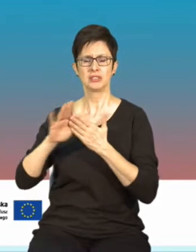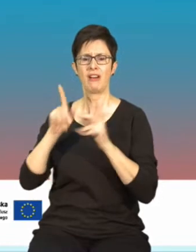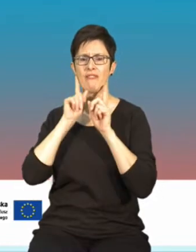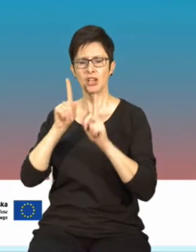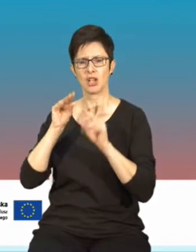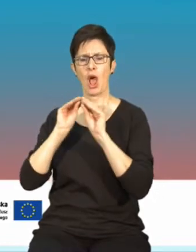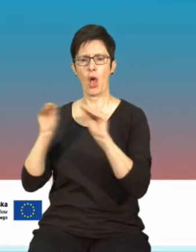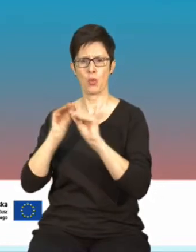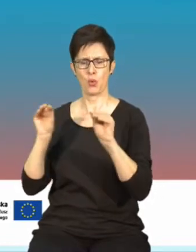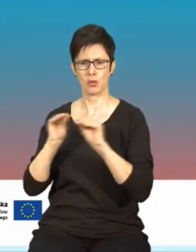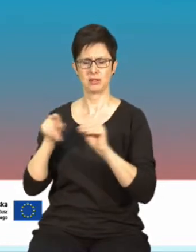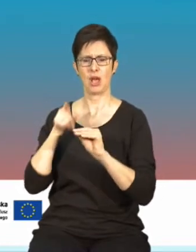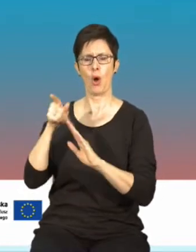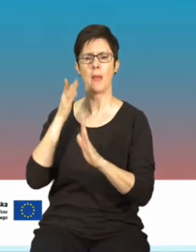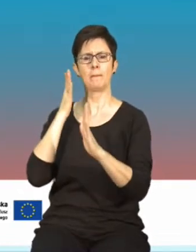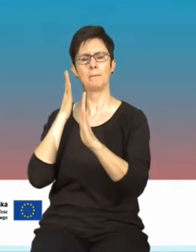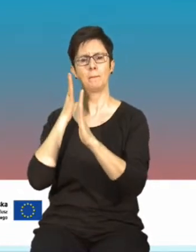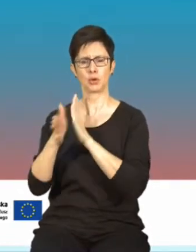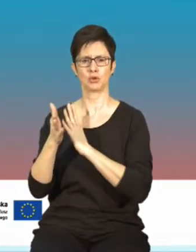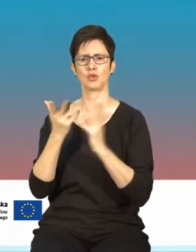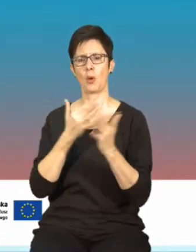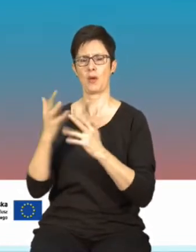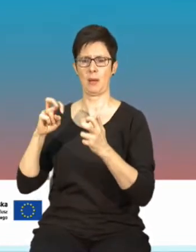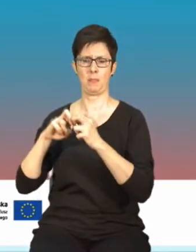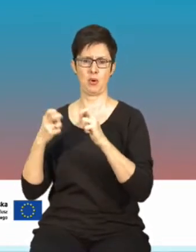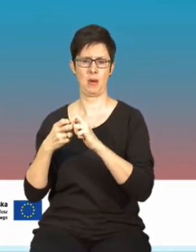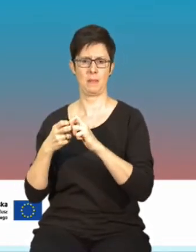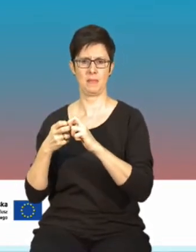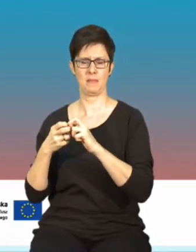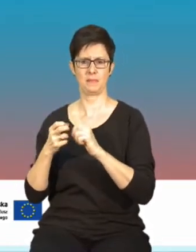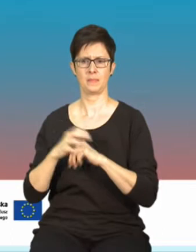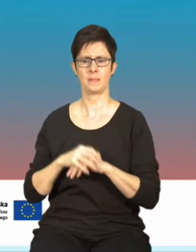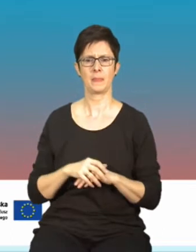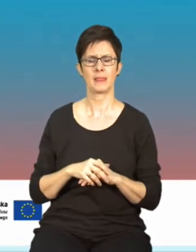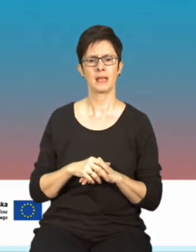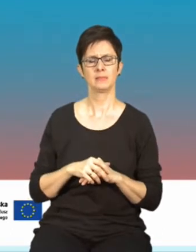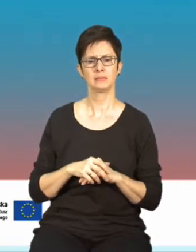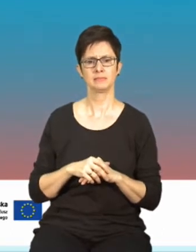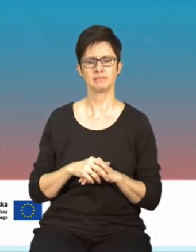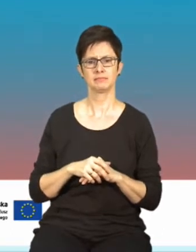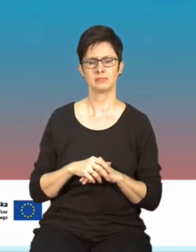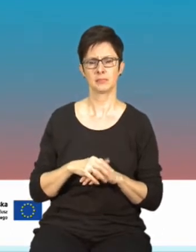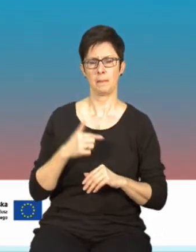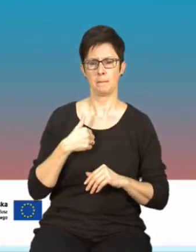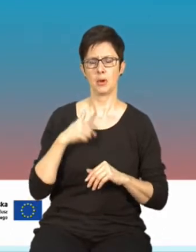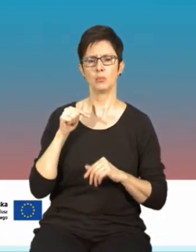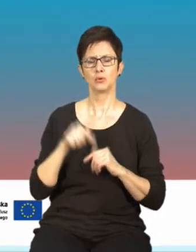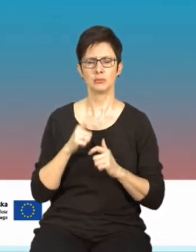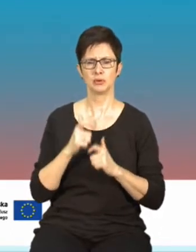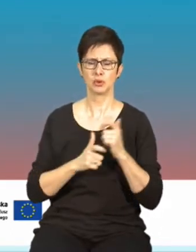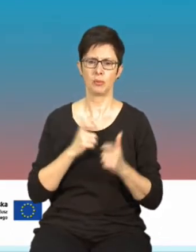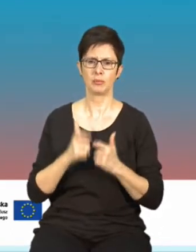która po prostu wprost załatwia pewien problem, jakiejś wyrwy edukacyjnej. Tutaj musimy przełamać też